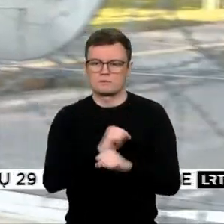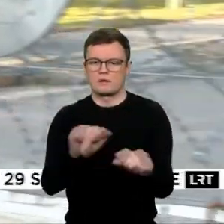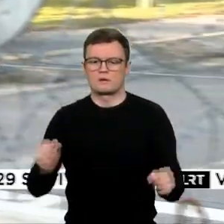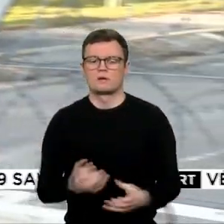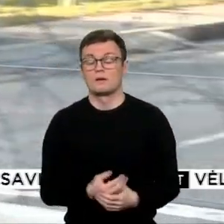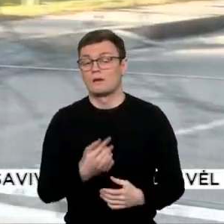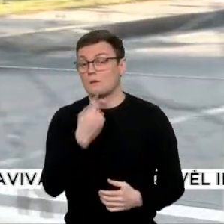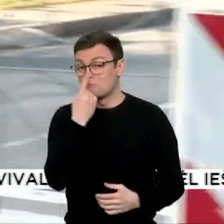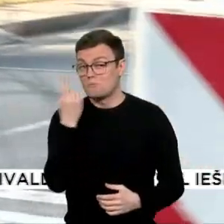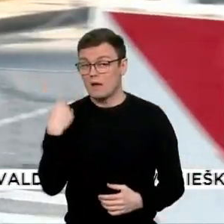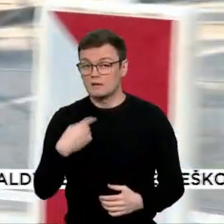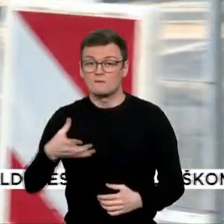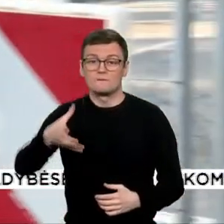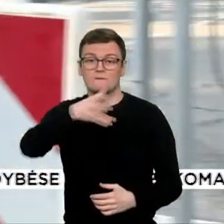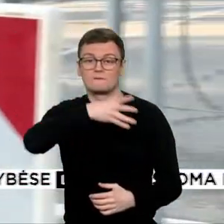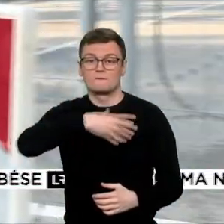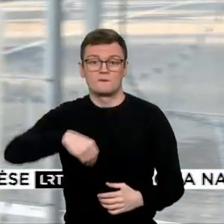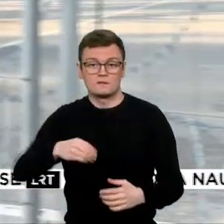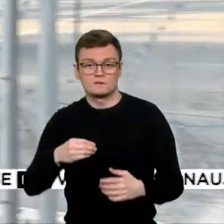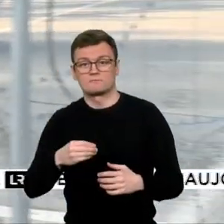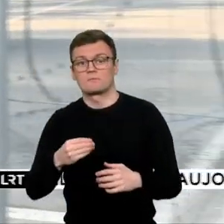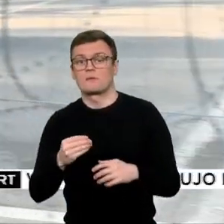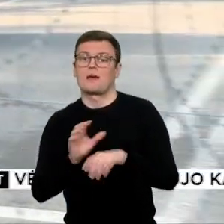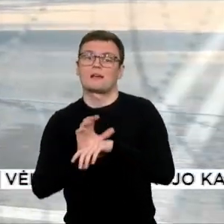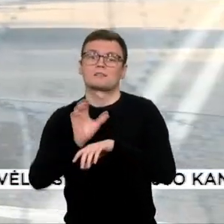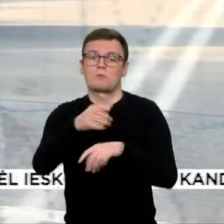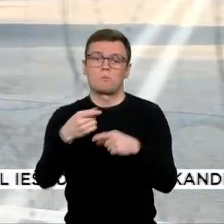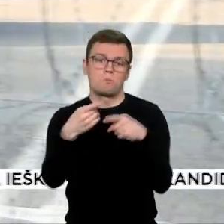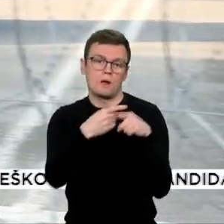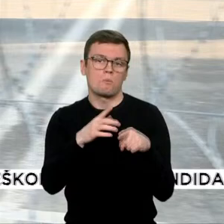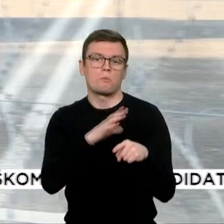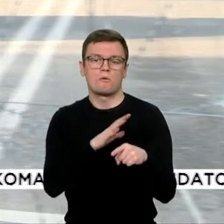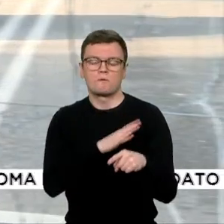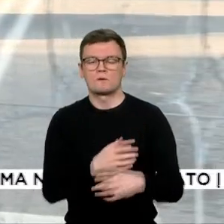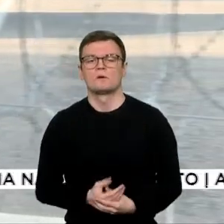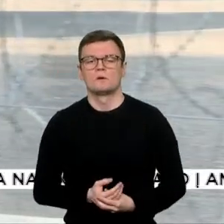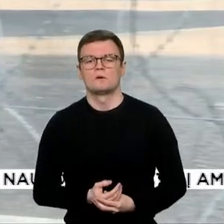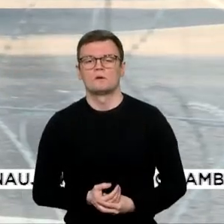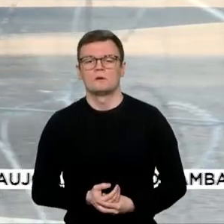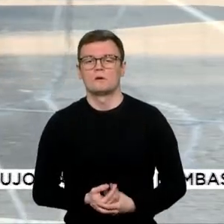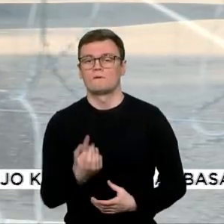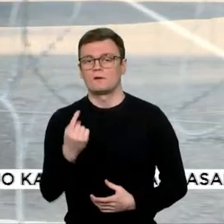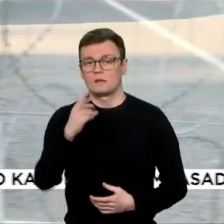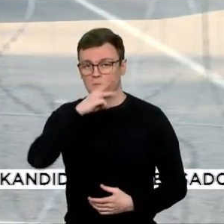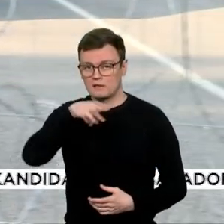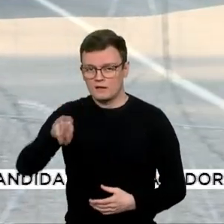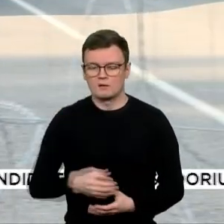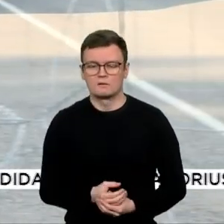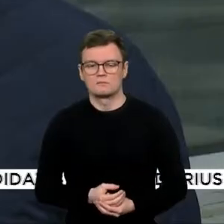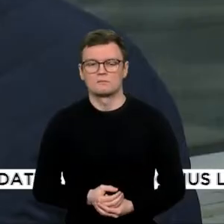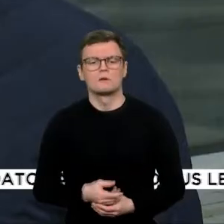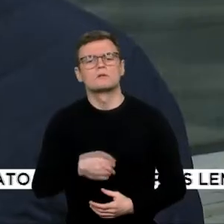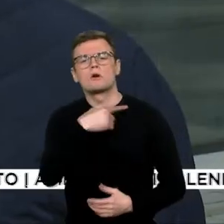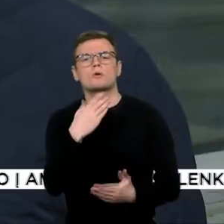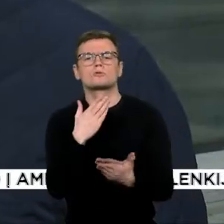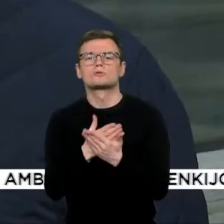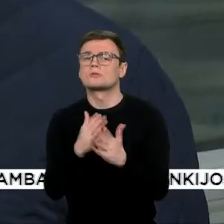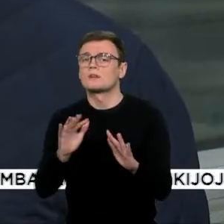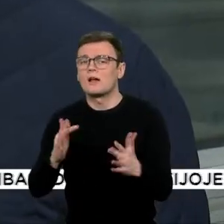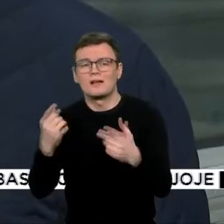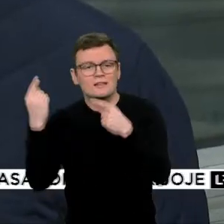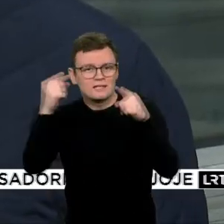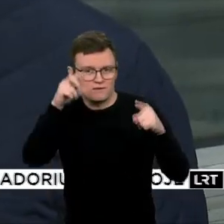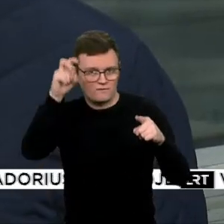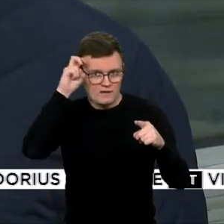baltarusiją siekia milijardą septynišimtus milijonų eurų. Didžioji to dalis – kitų šalių prekių pervežimas – reeksportas. Tos įmonės, kurios